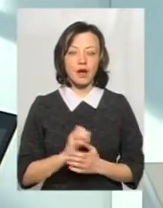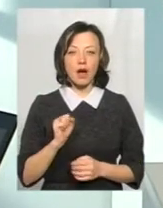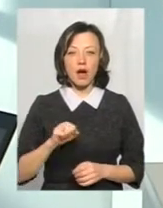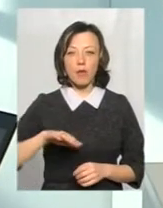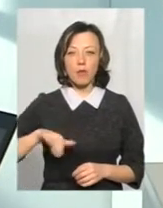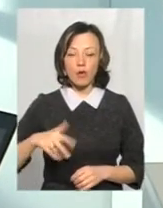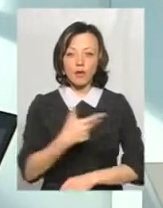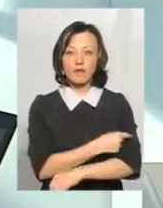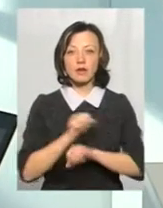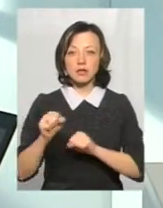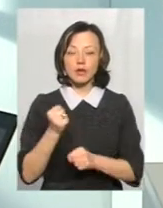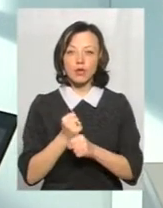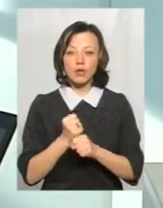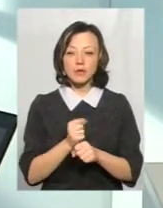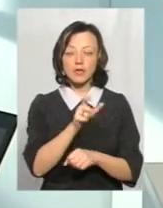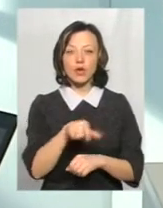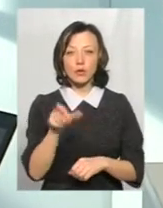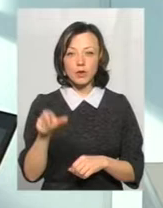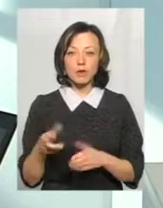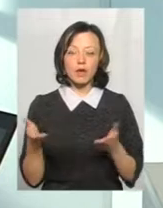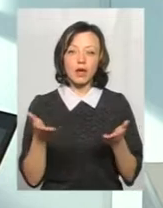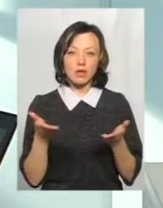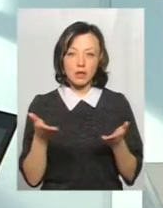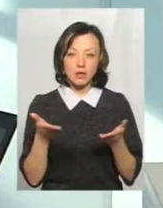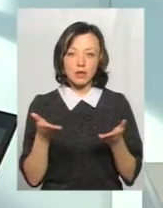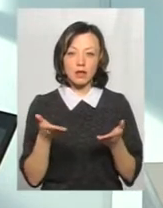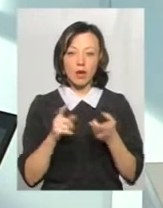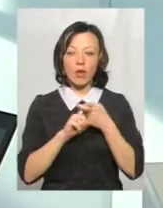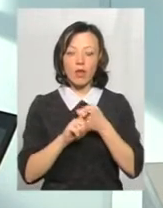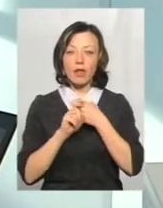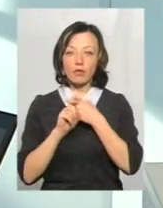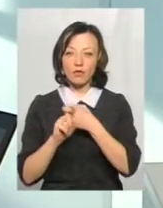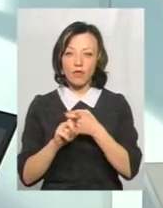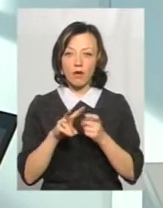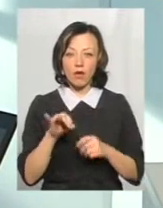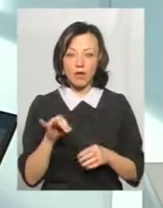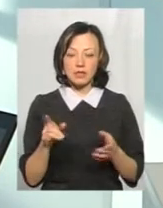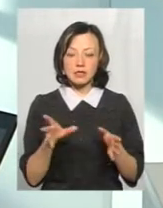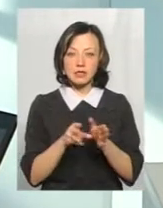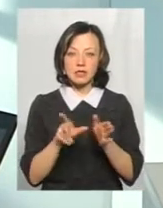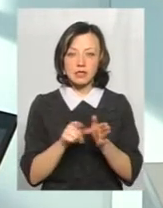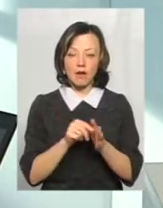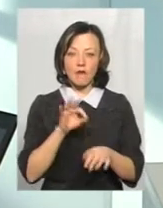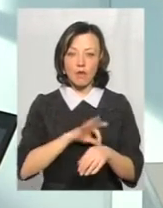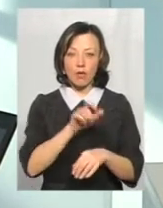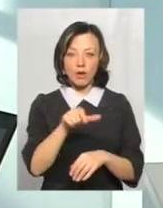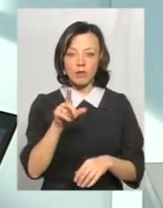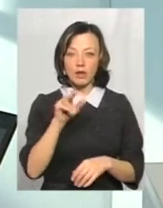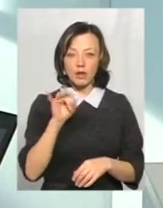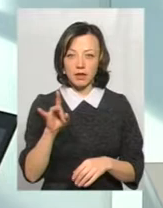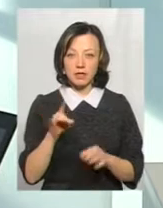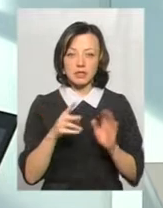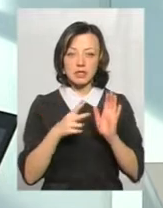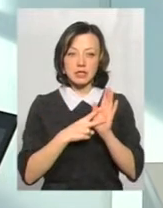вакцинація робиться тільки тим людям, які контактували із хворим на кір на протязі